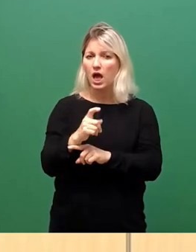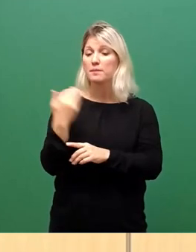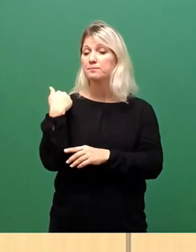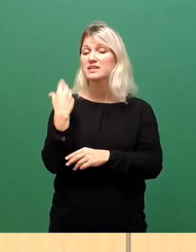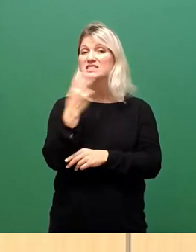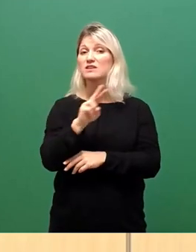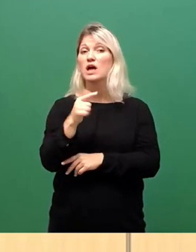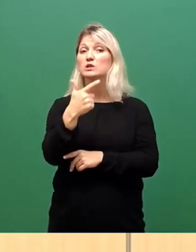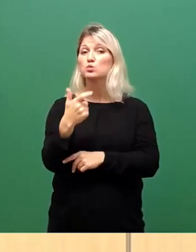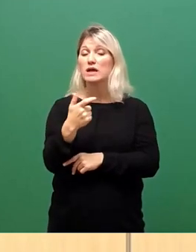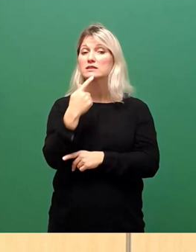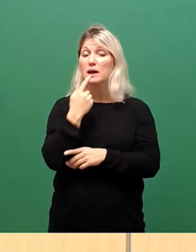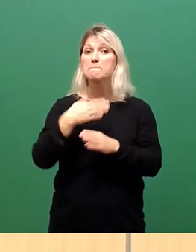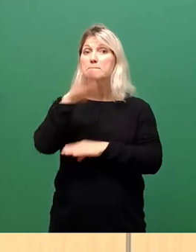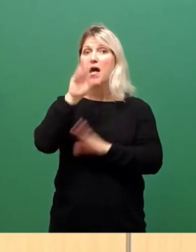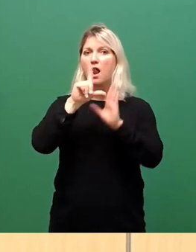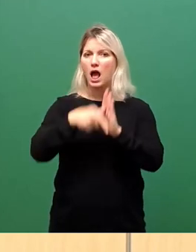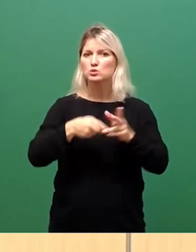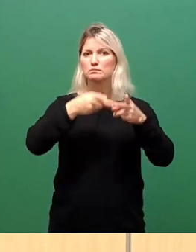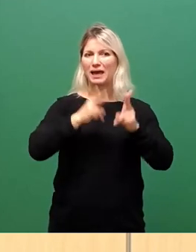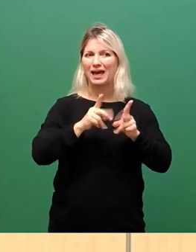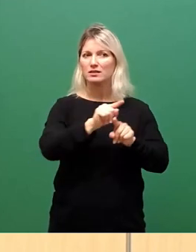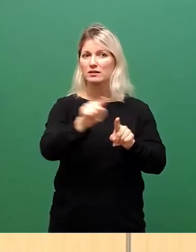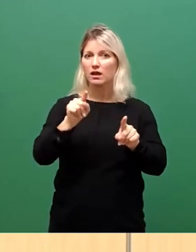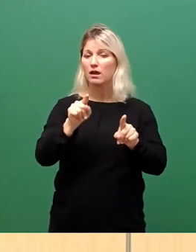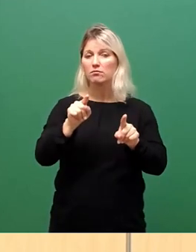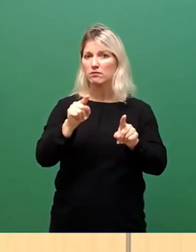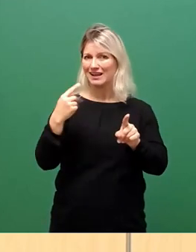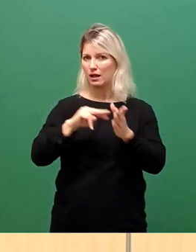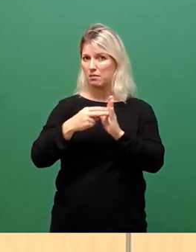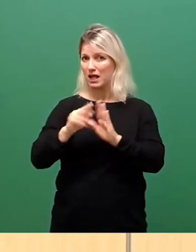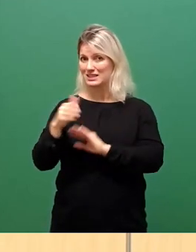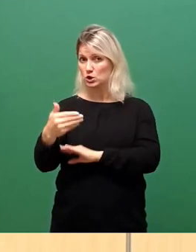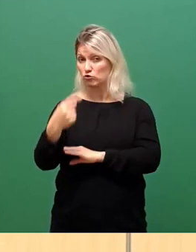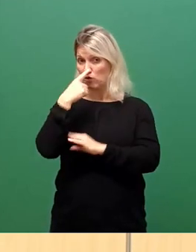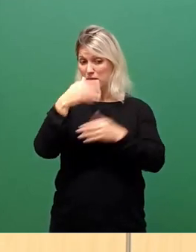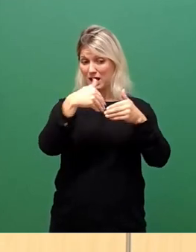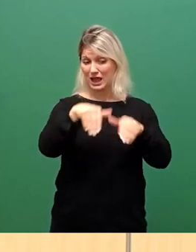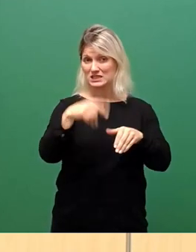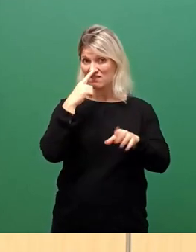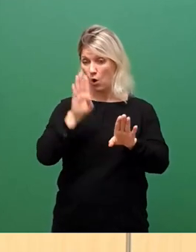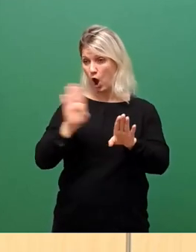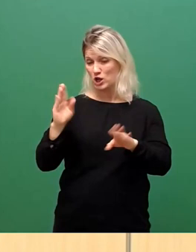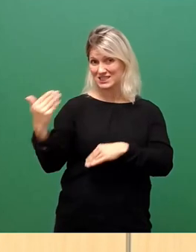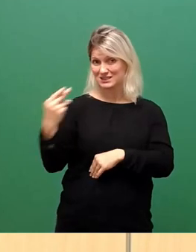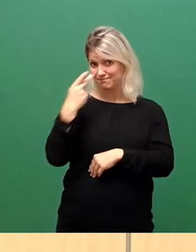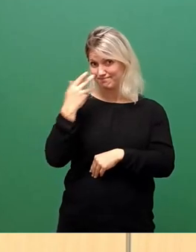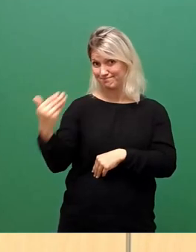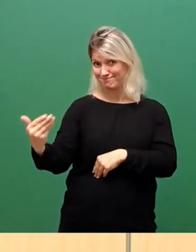Leistungsberechtigte als geplant zu versorgen. Wenn Sie mal an die Grenzen schauen Richtung Osten, wissen Sie auch warum. Statt 2